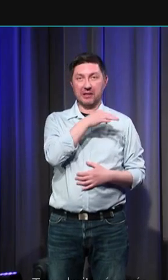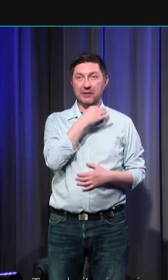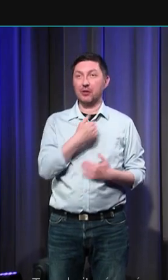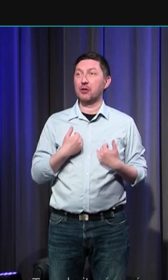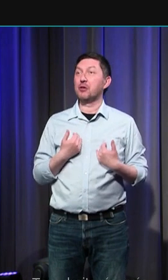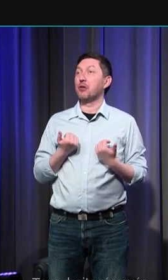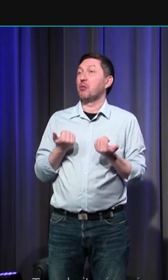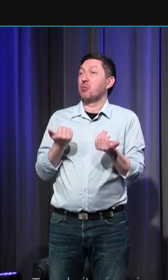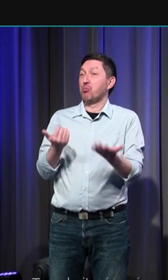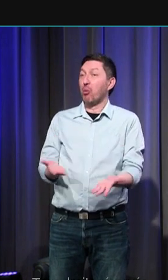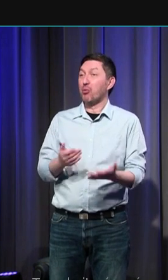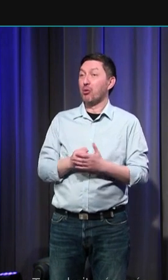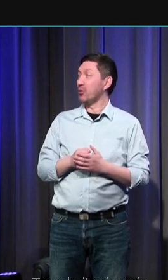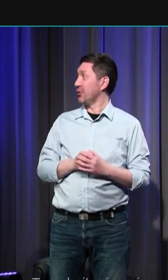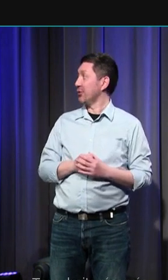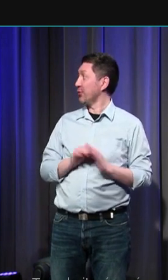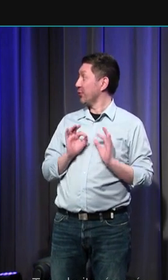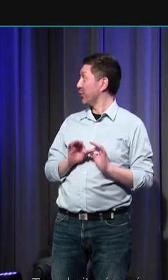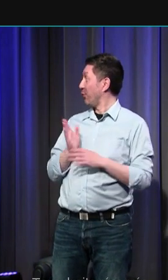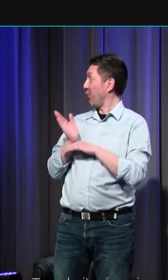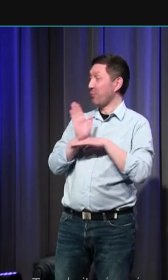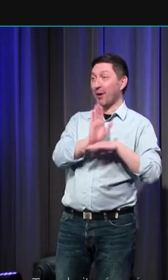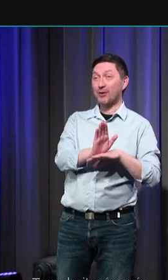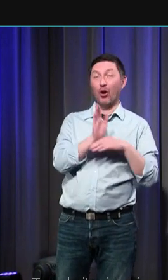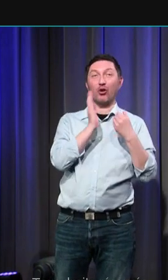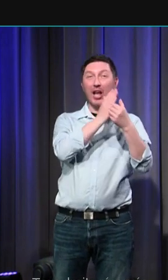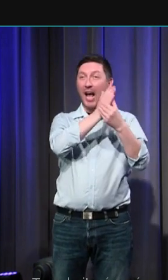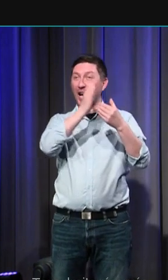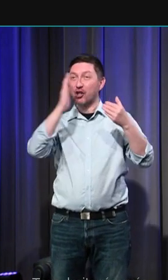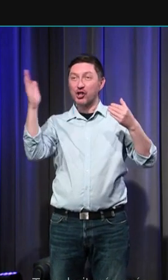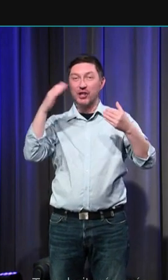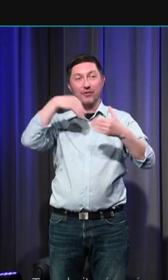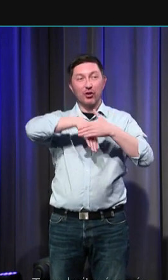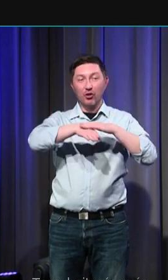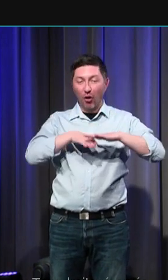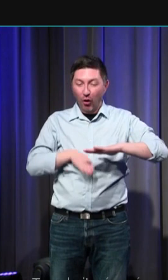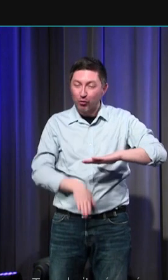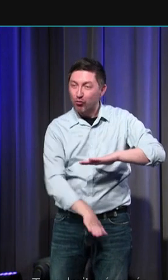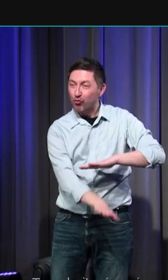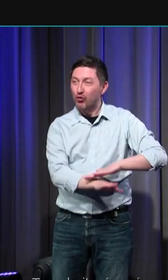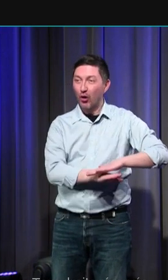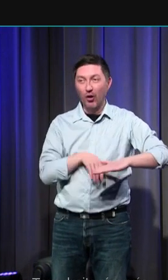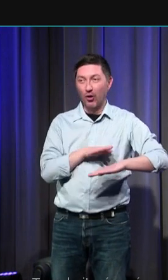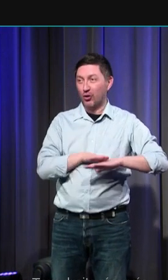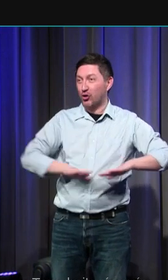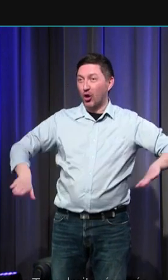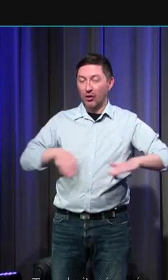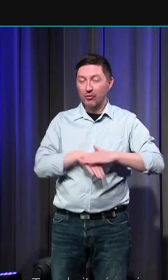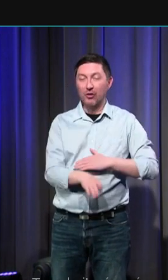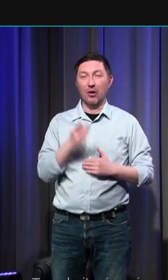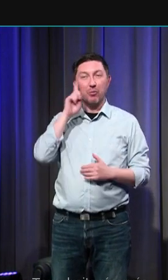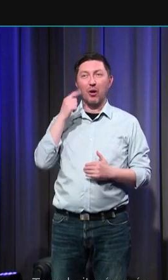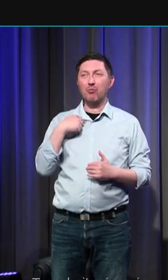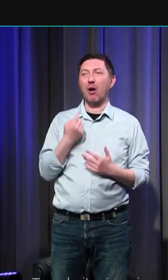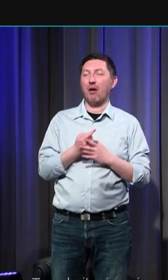les archives du sol puisque je suis archéoanthropologue à l'INRAP donc archéoanthropologue